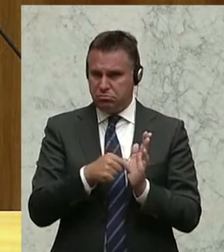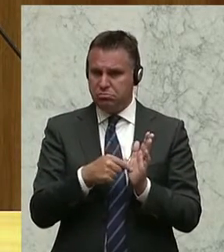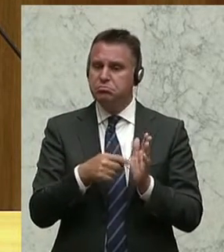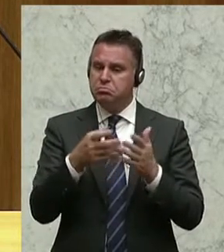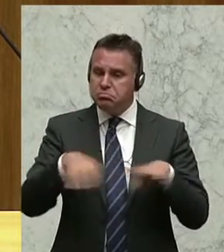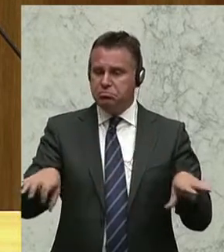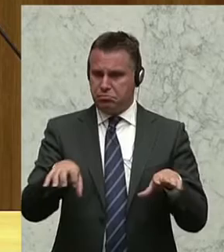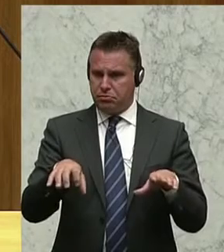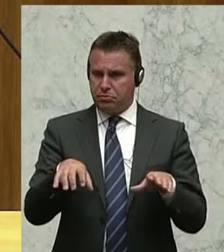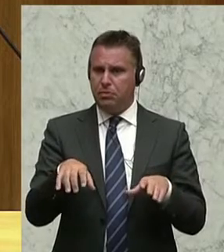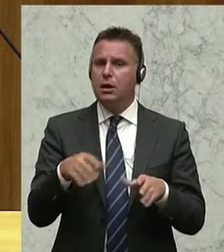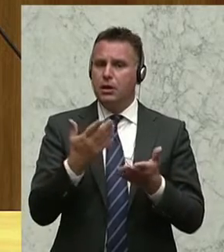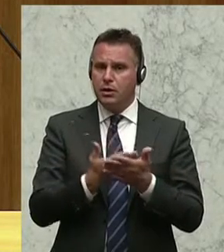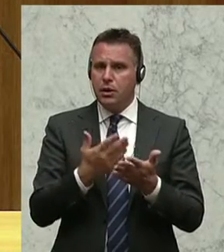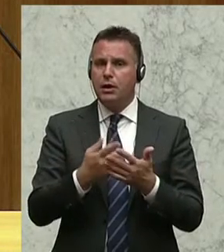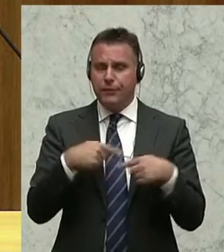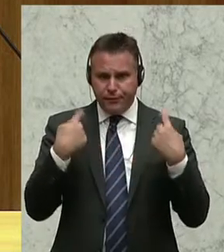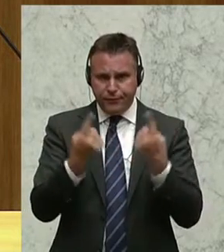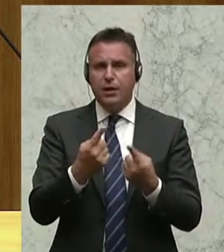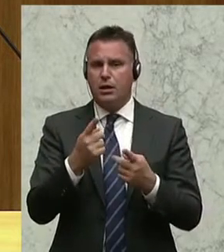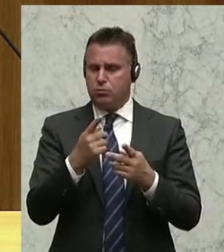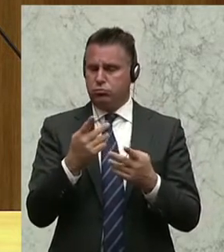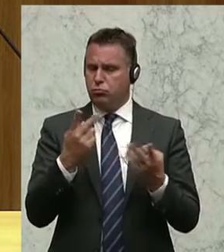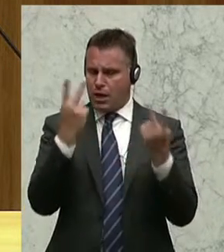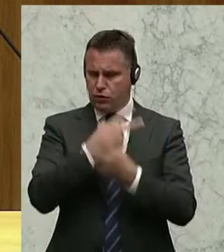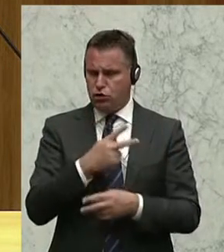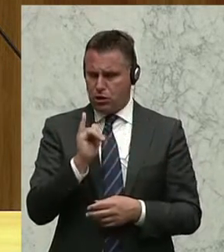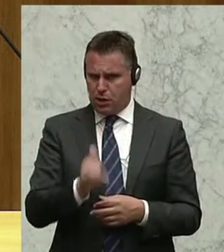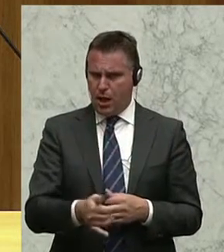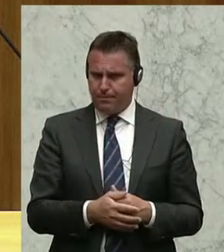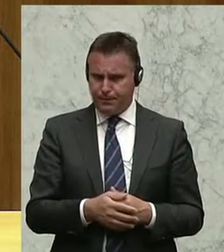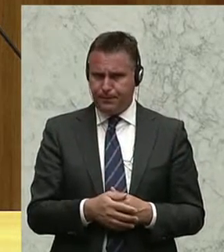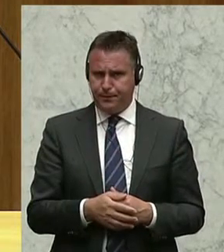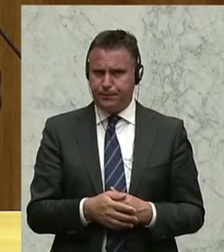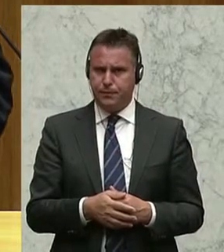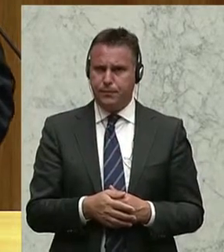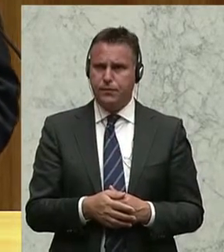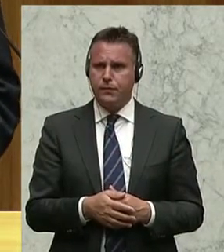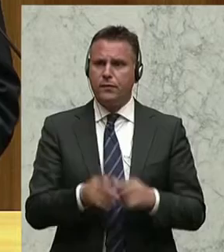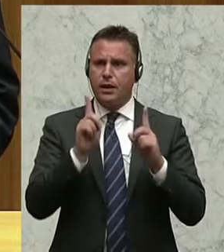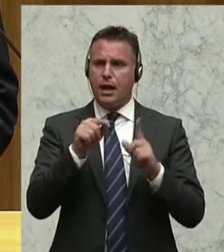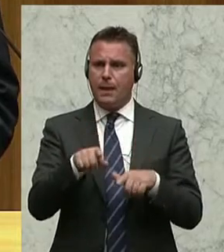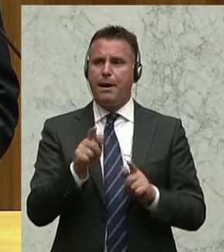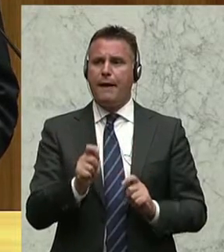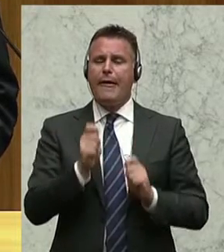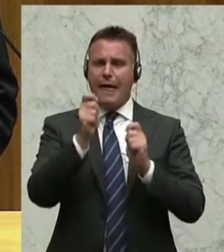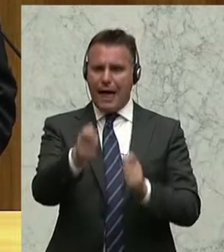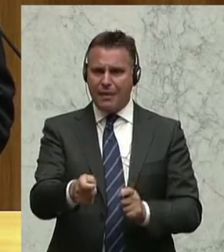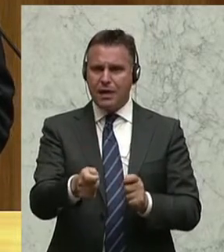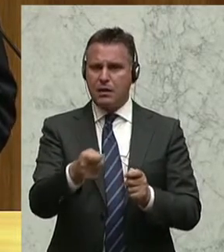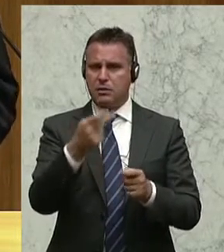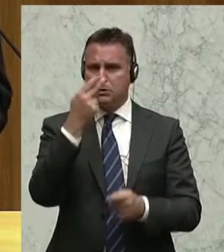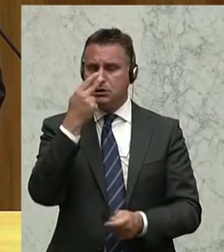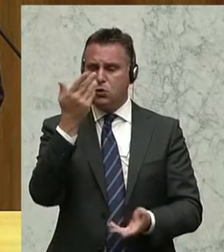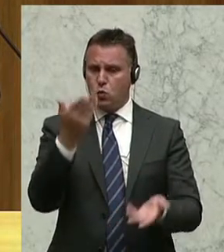natürlich auch unsere Zustimmung gegeben wird. Man muss allerdings hier bei diesem Antrag schon gewaltige